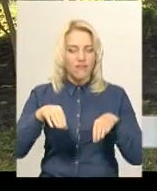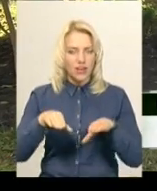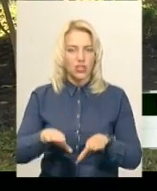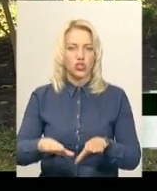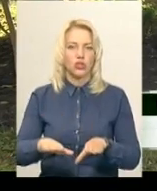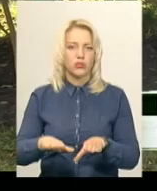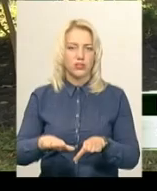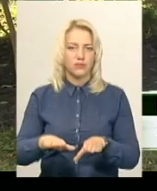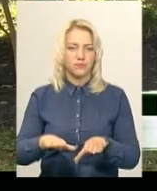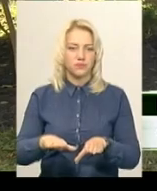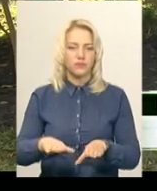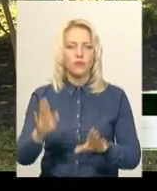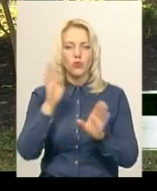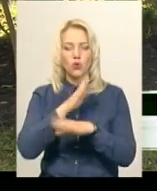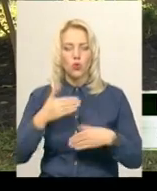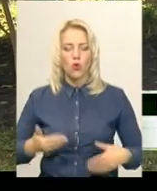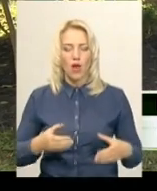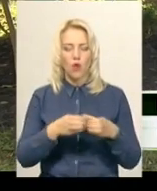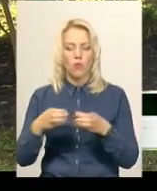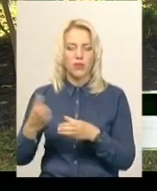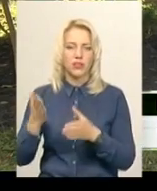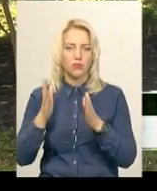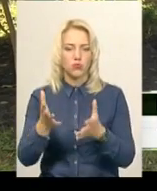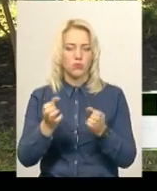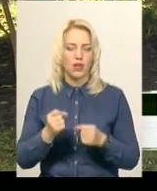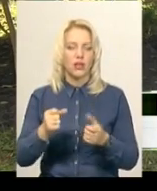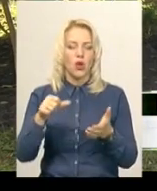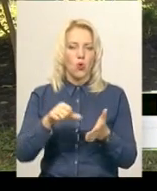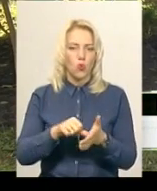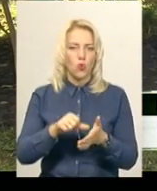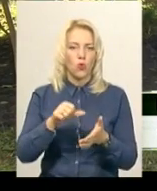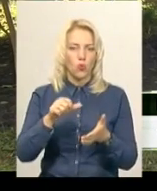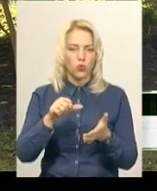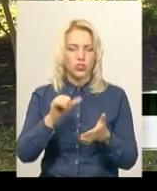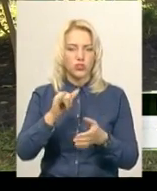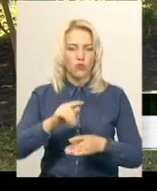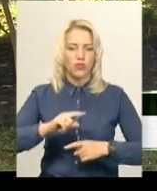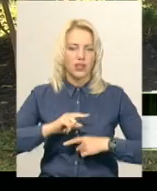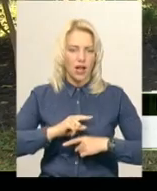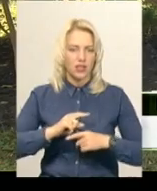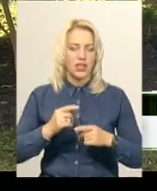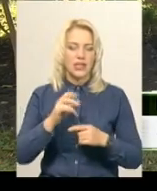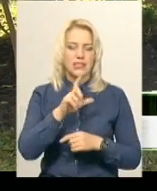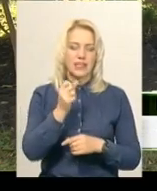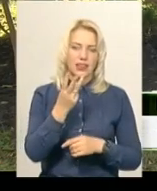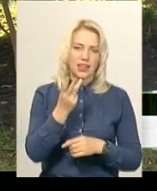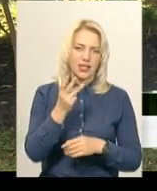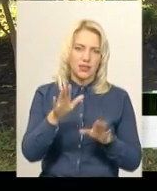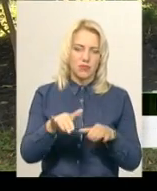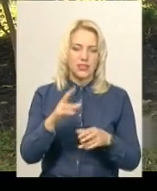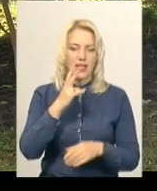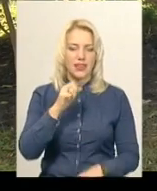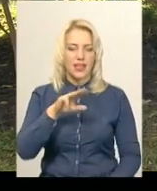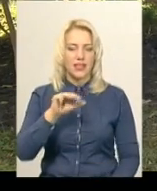Вирішувалася доля команд, які брати мочі участь у фінальному матчі і матчі за третє місце. Так, в Нетішині